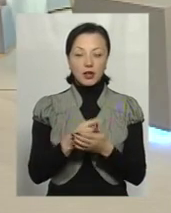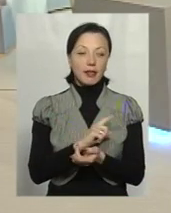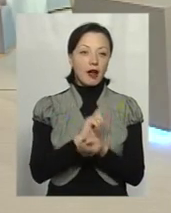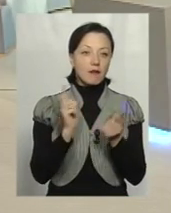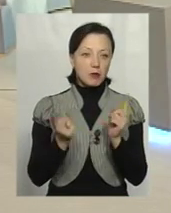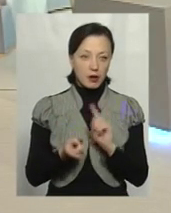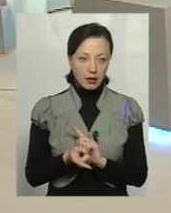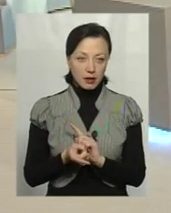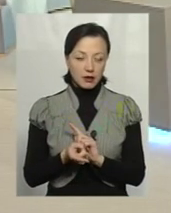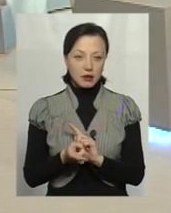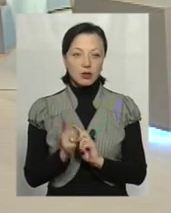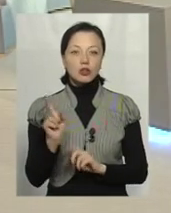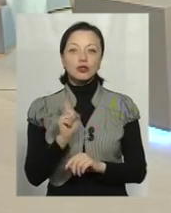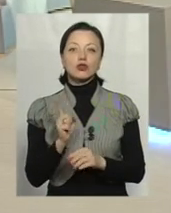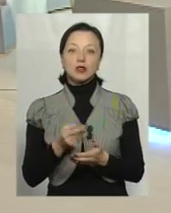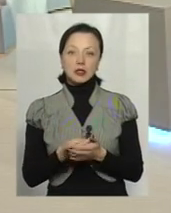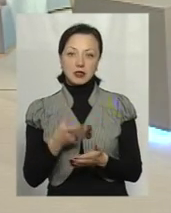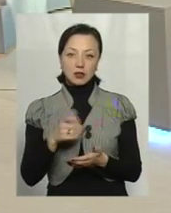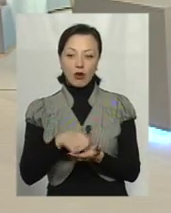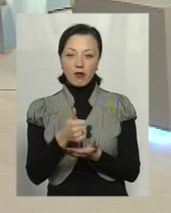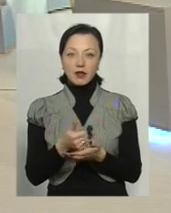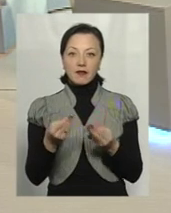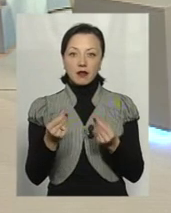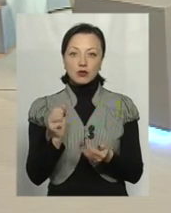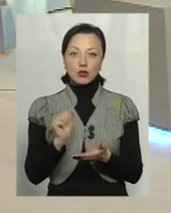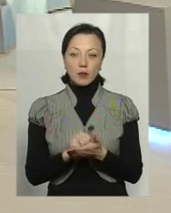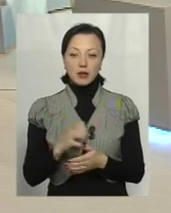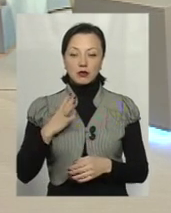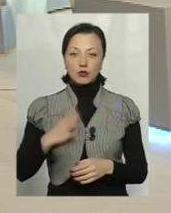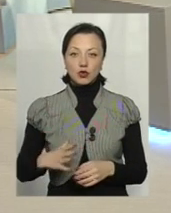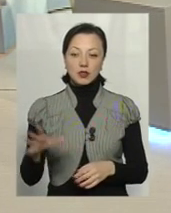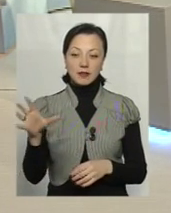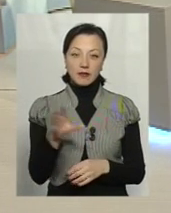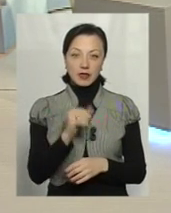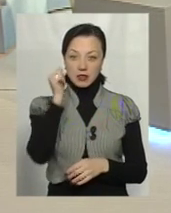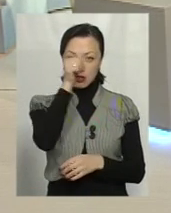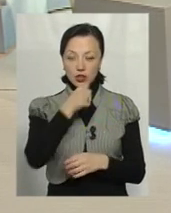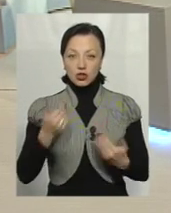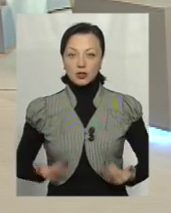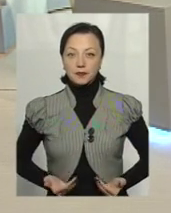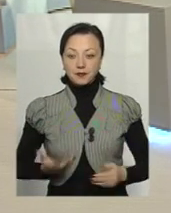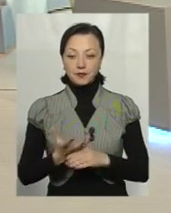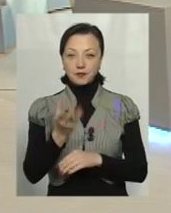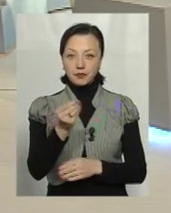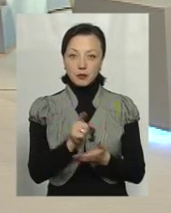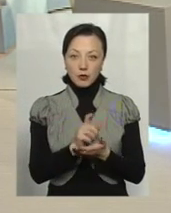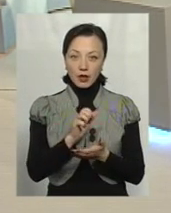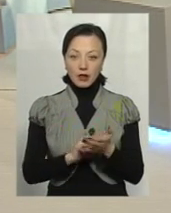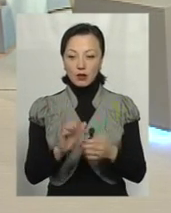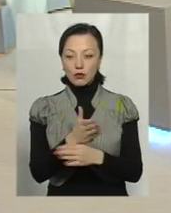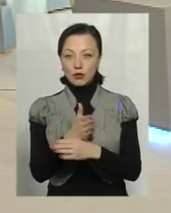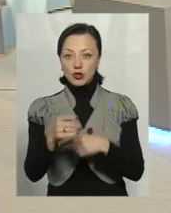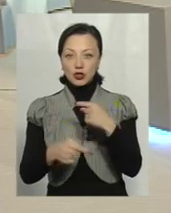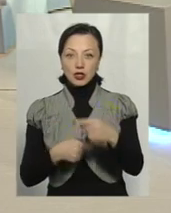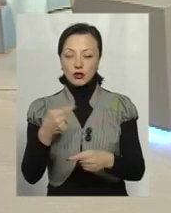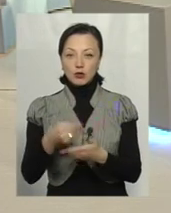То що є цінніше? Головний фінансовий документ, по якому ми змушені цілий рік жити і платити по ньому податки, перерозподіляти через